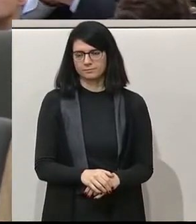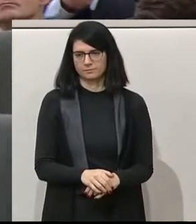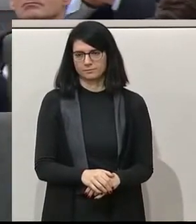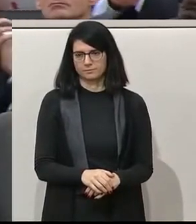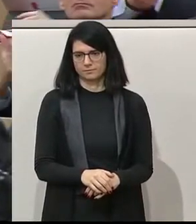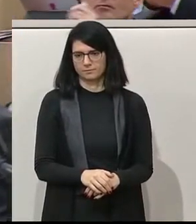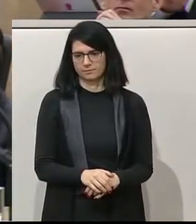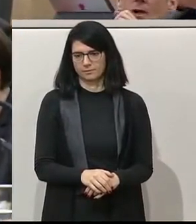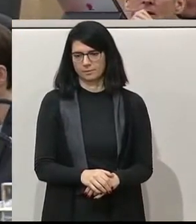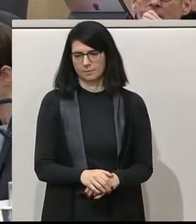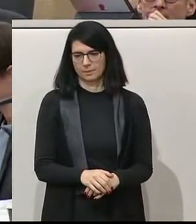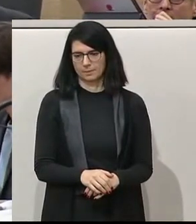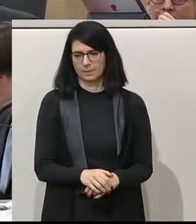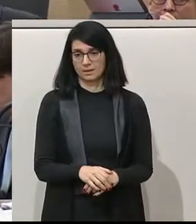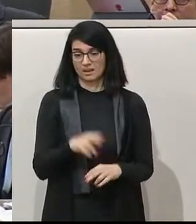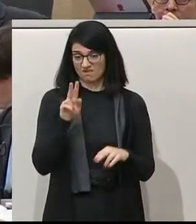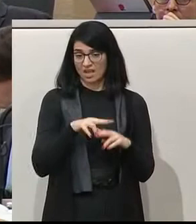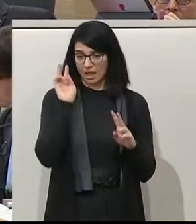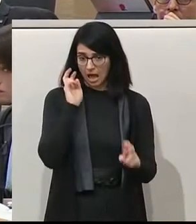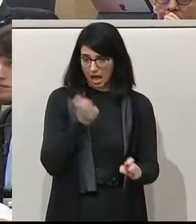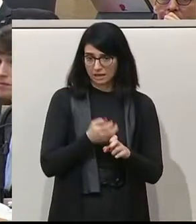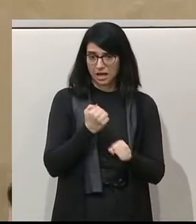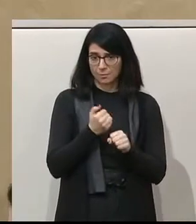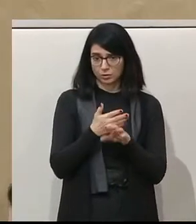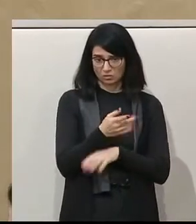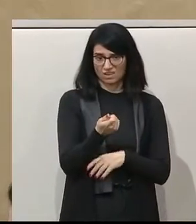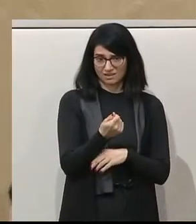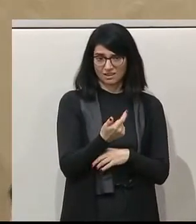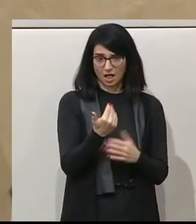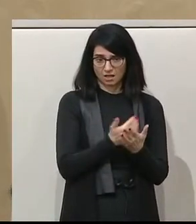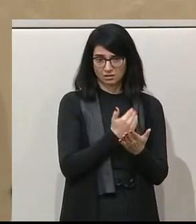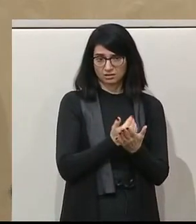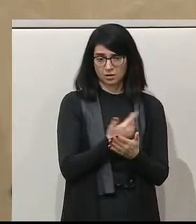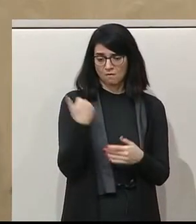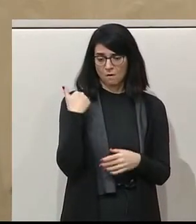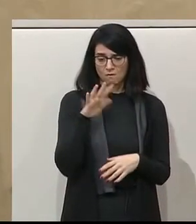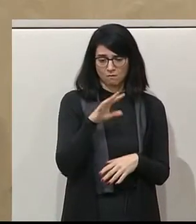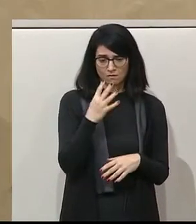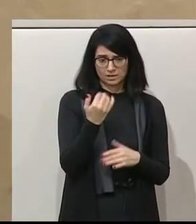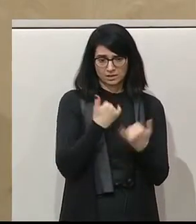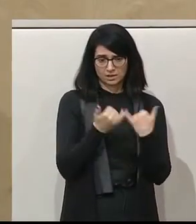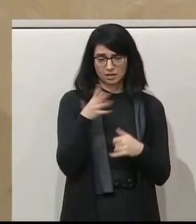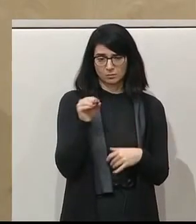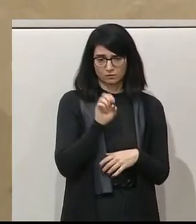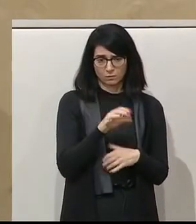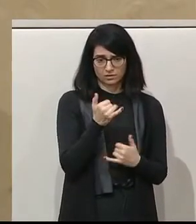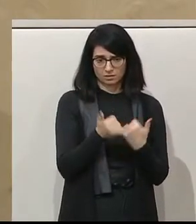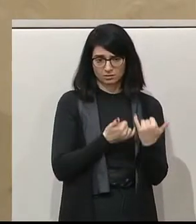Und was ist mit jenen, die hart für Geld arbeiten müssen? Was ist mit jemand, der vor 45 Jahren mit 15